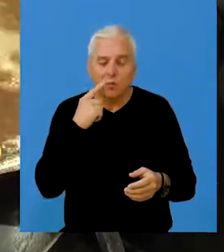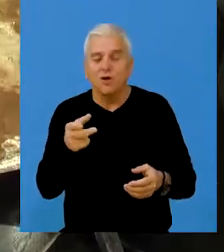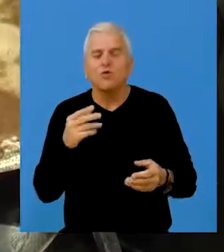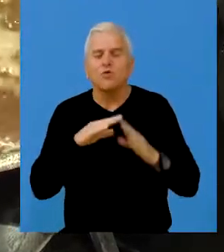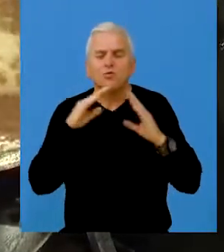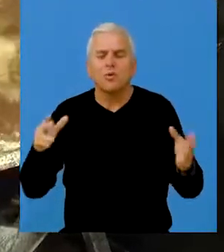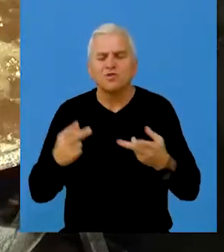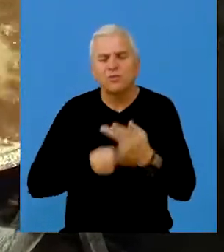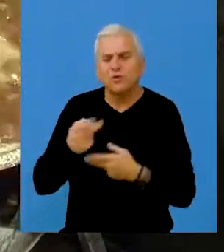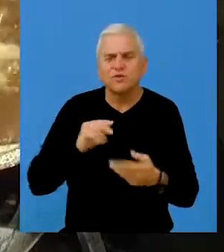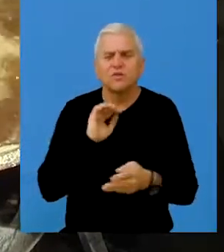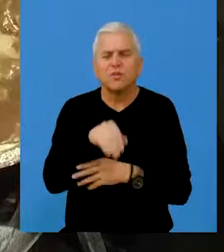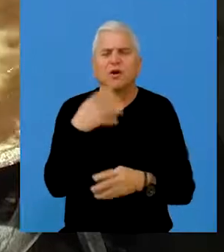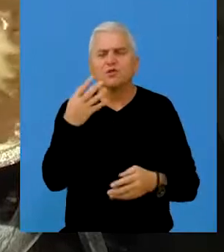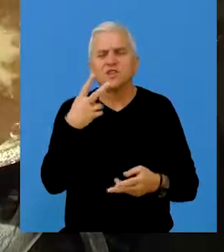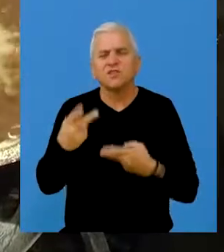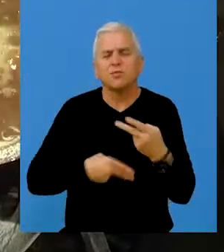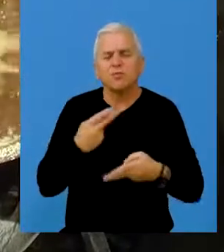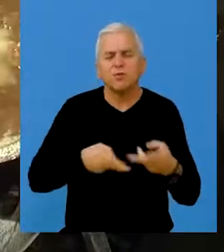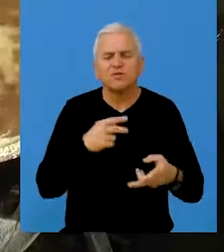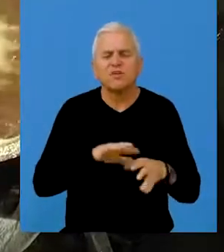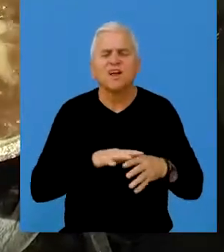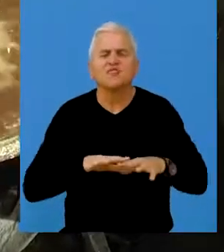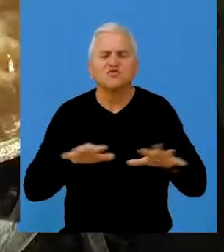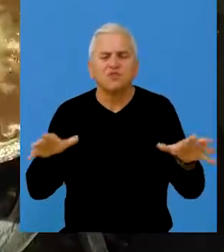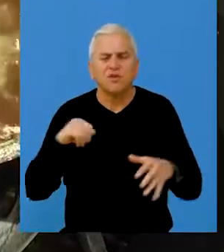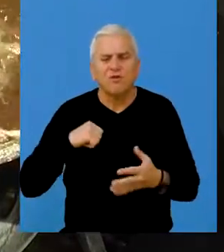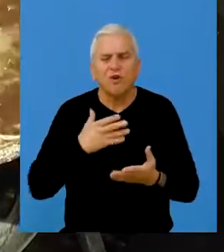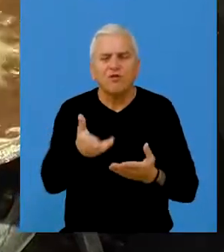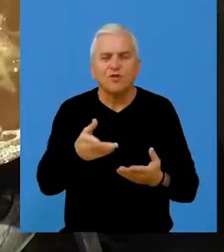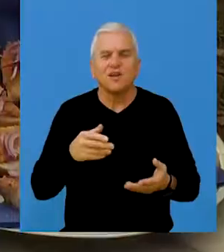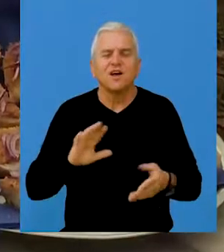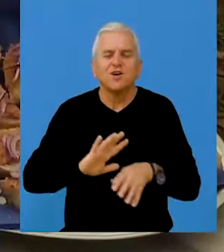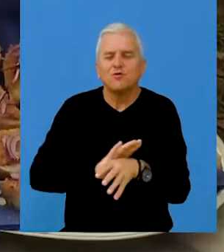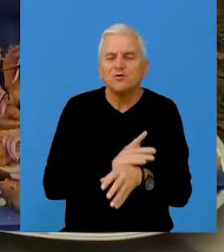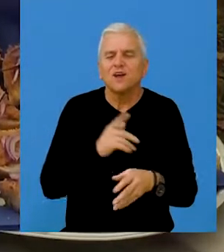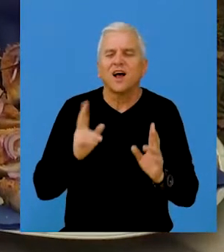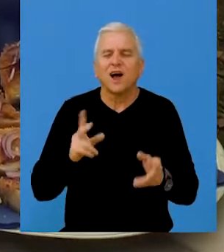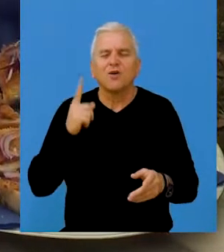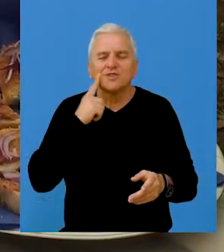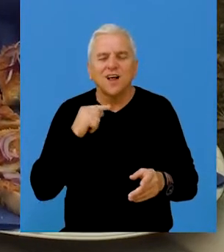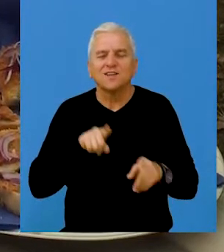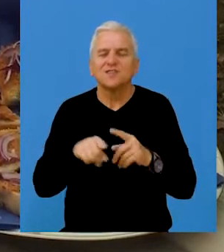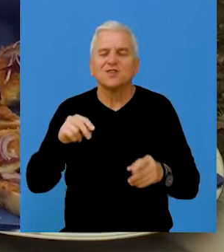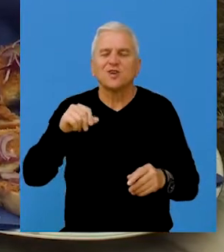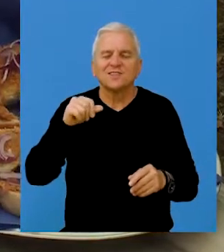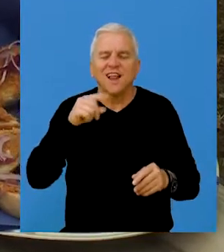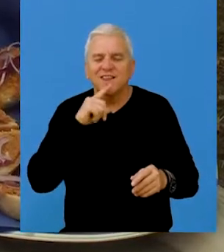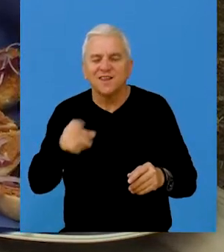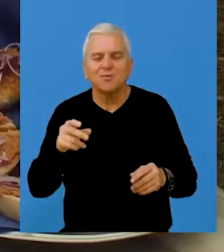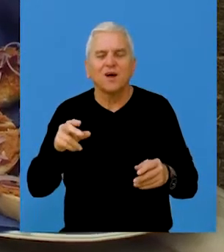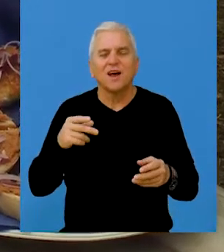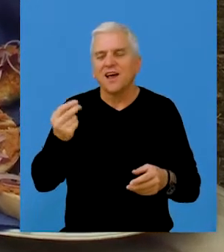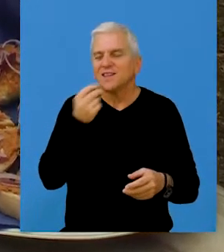proizvode, koja je izložilo više od 40 proizvedjača iz cele Vojvodine. Uživalo se kako u slatkim, tako i u slanim